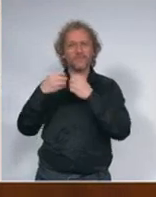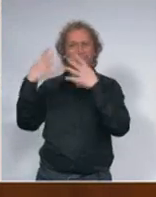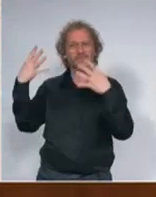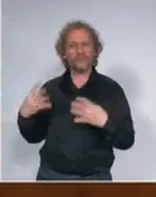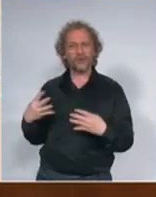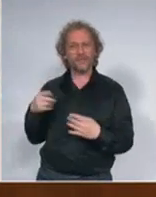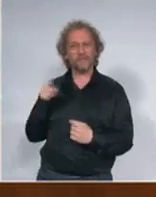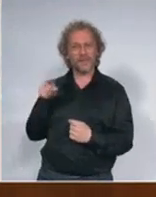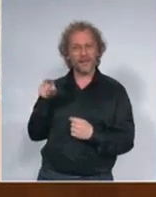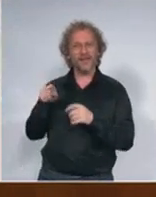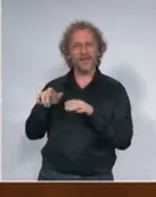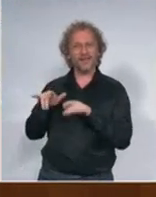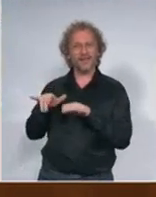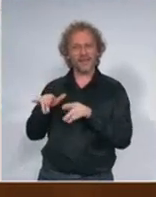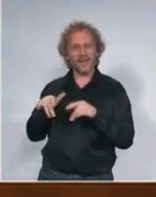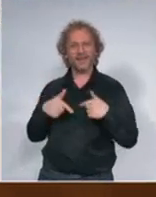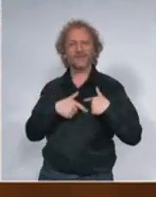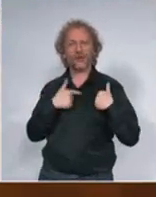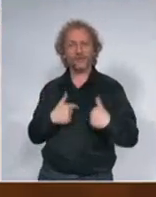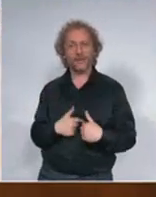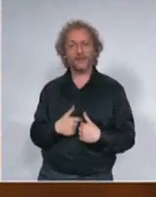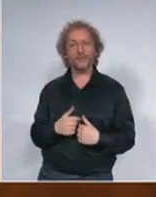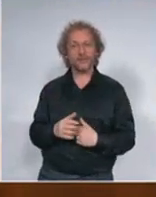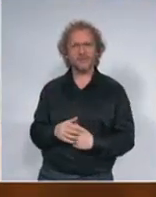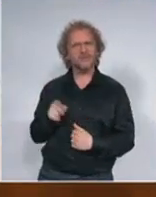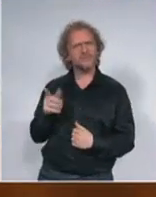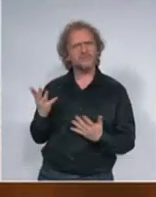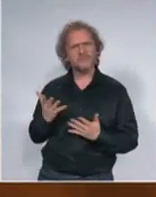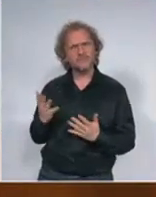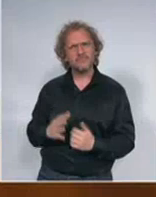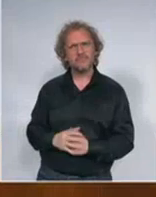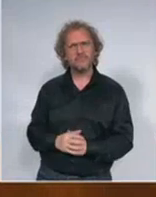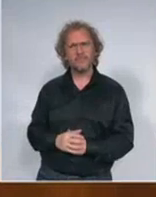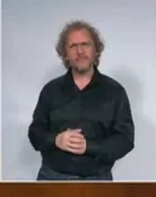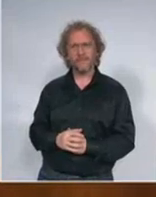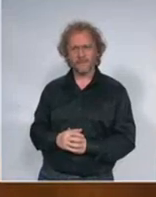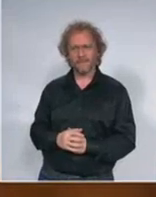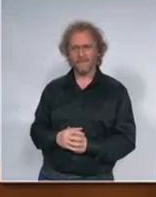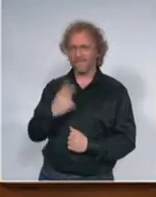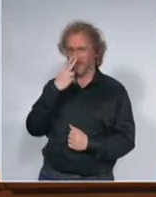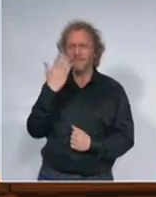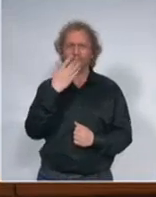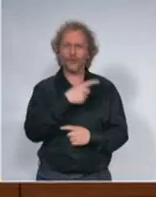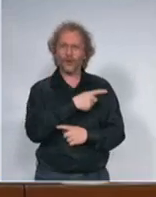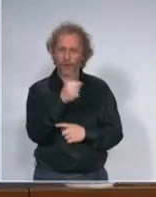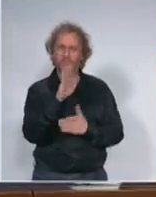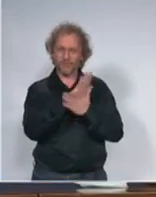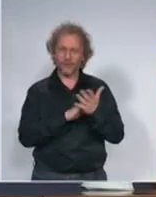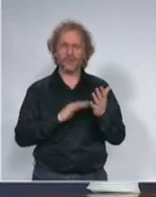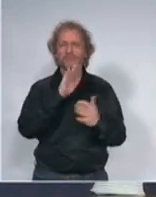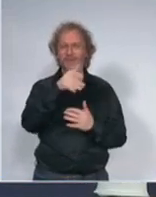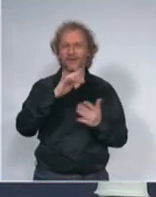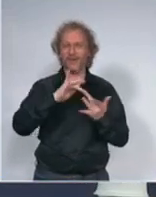o čemu se tu radi da li ima naznaka da će videli smo škola je proradila i preko interneta i preko